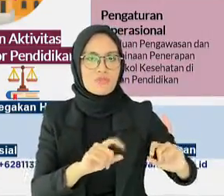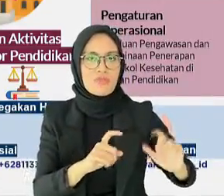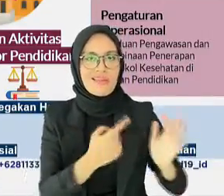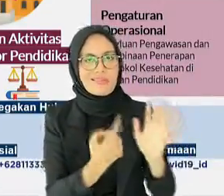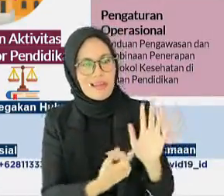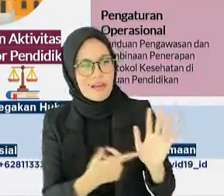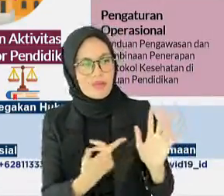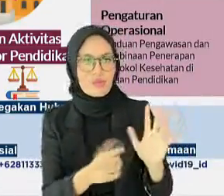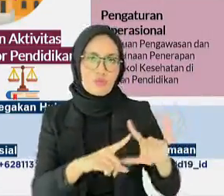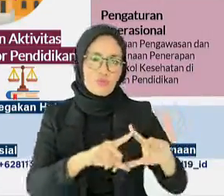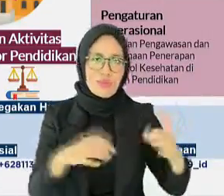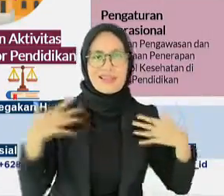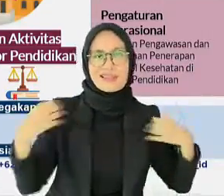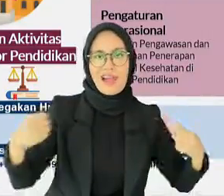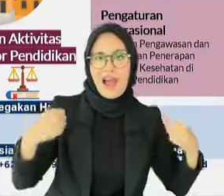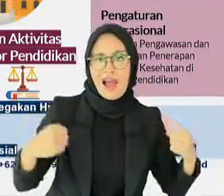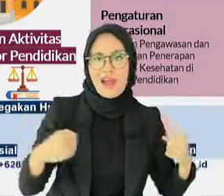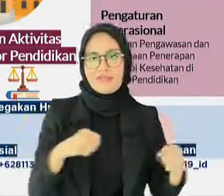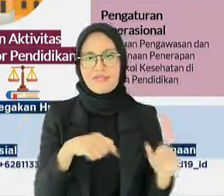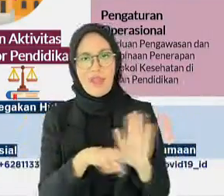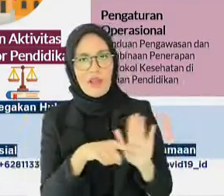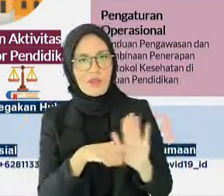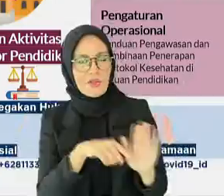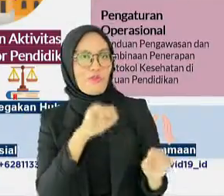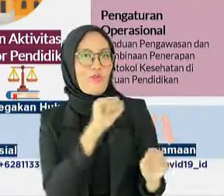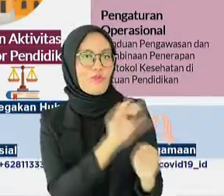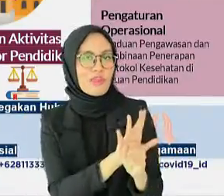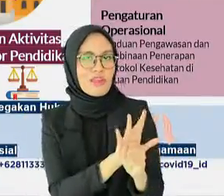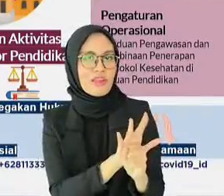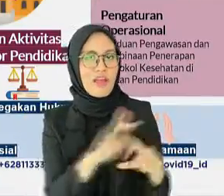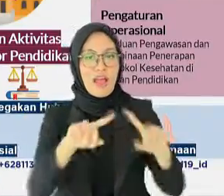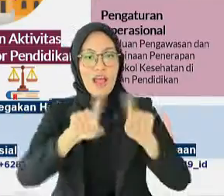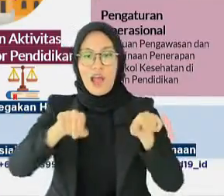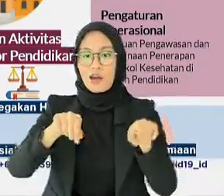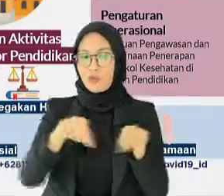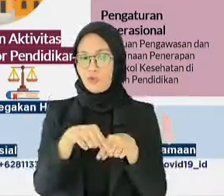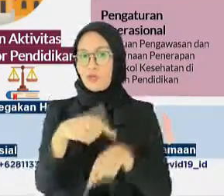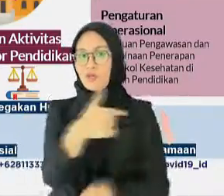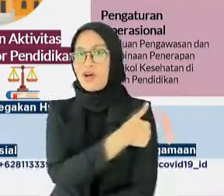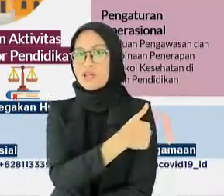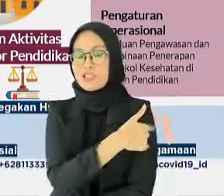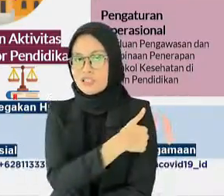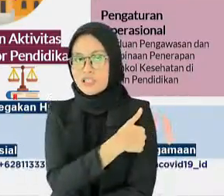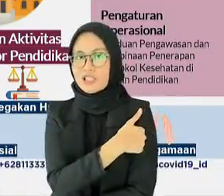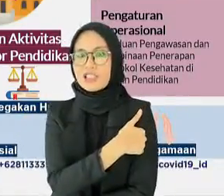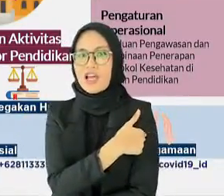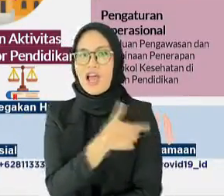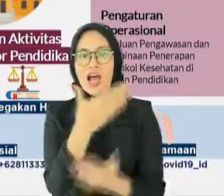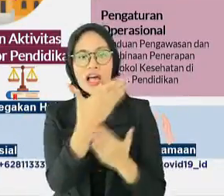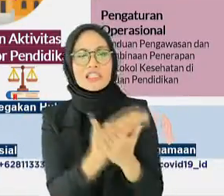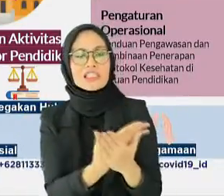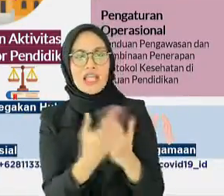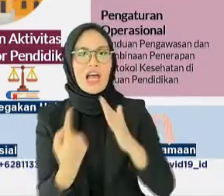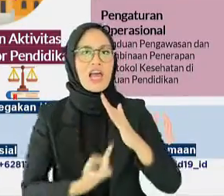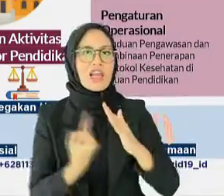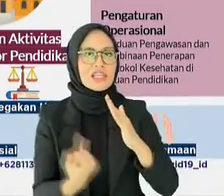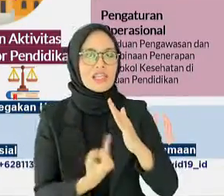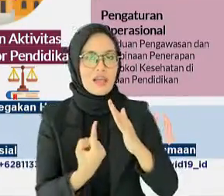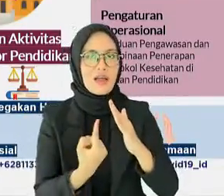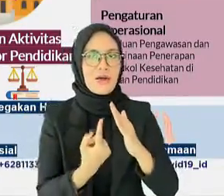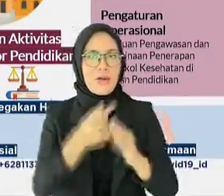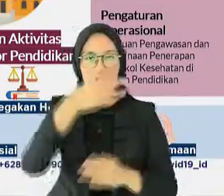negatif COVID-19, dan kartu vaksinasi, karantina tes ulang RT-PCR sebanyak dua kali,